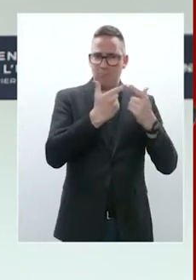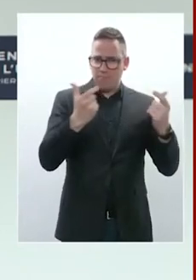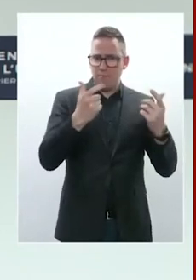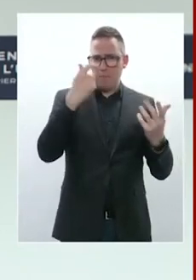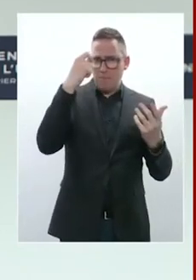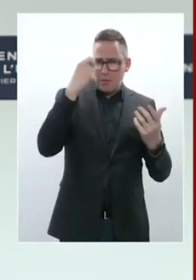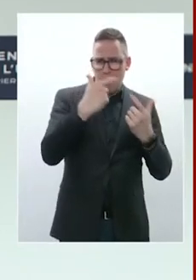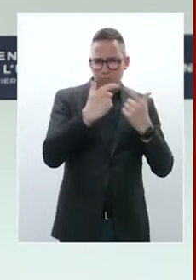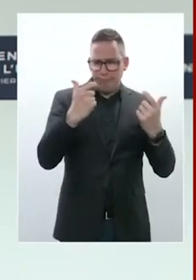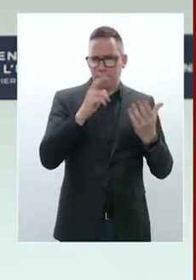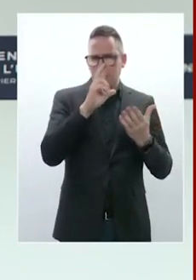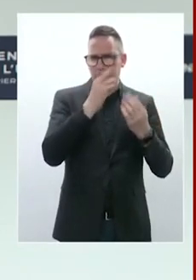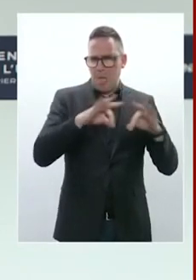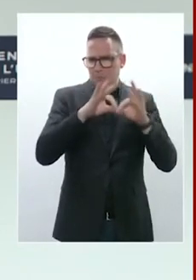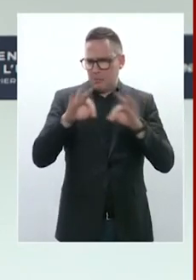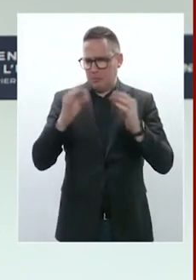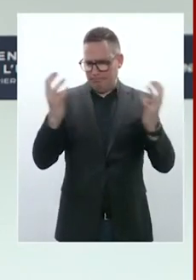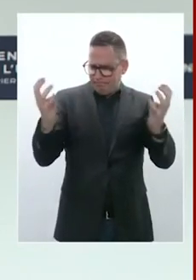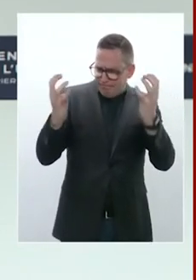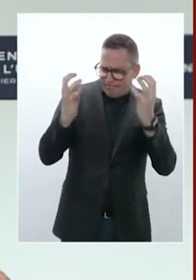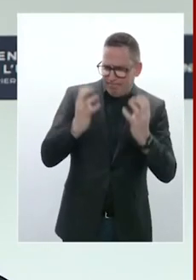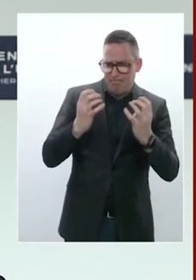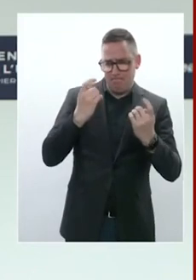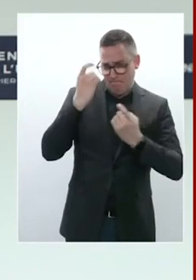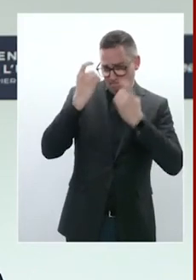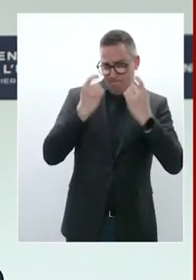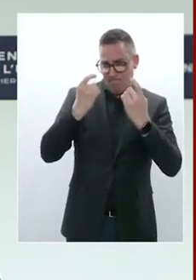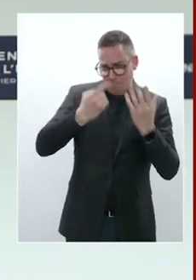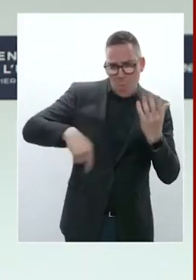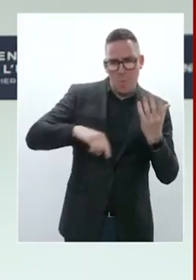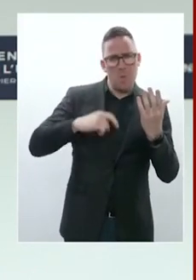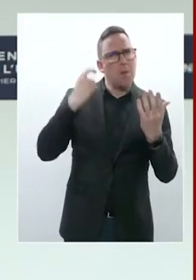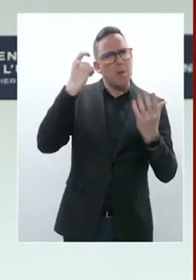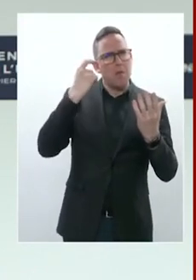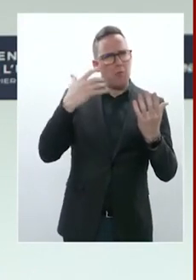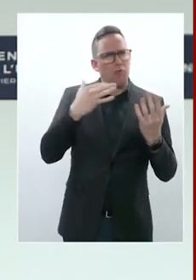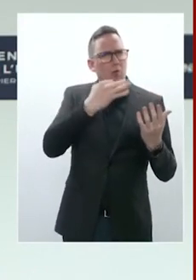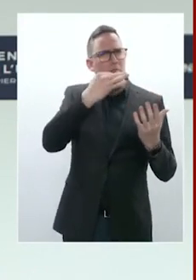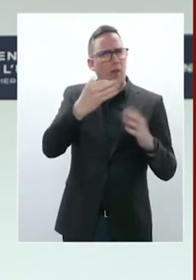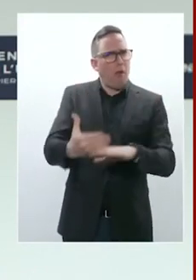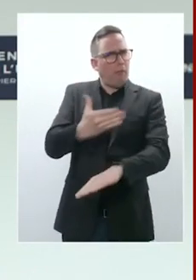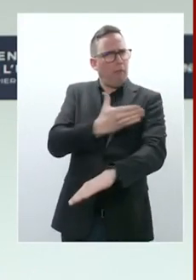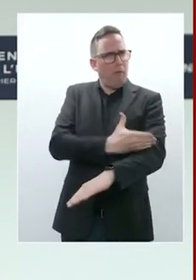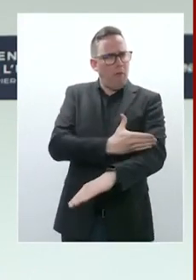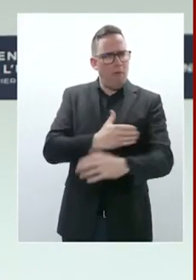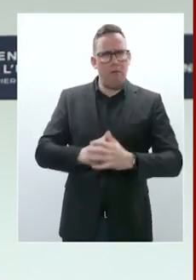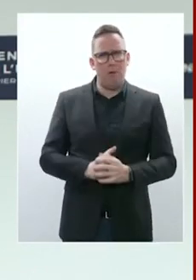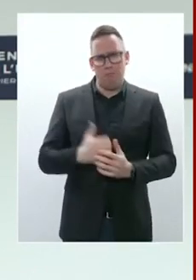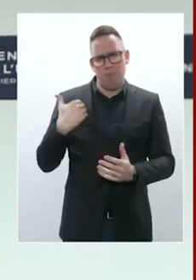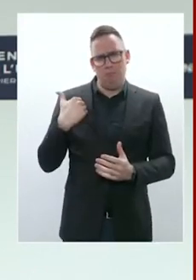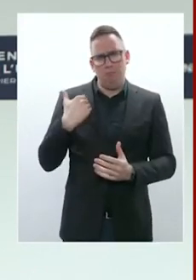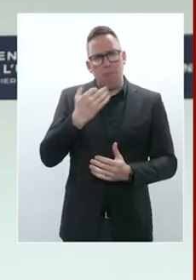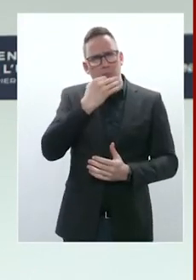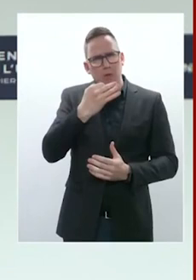suite à l'analyse qui est la nôtre et à ce que j'avais exprimé il y a maintenant quelques jours aux côtés du président Zelensky